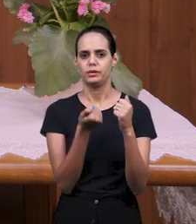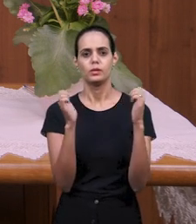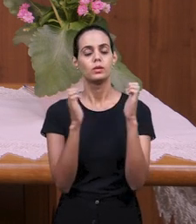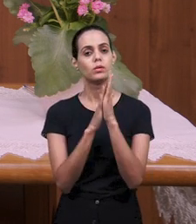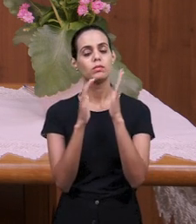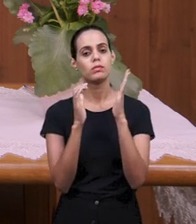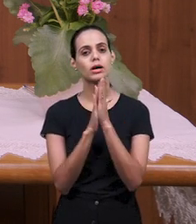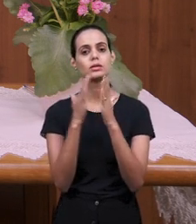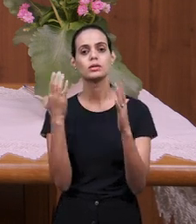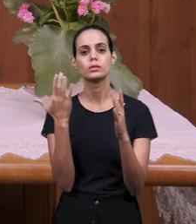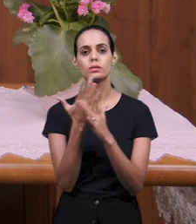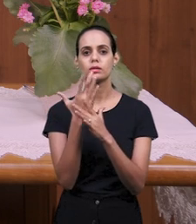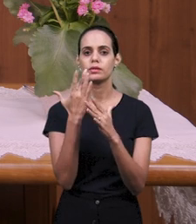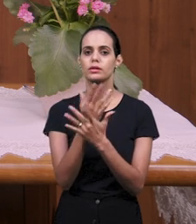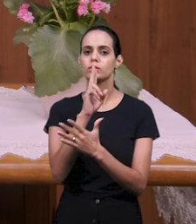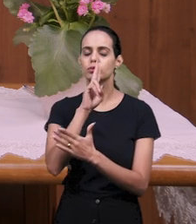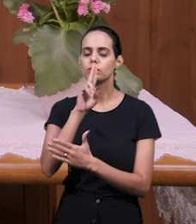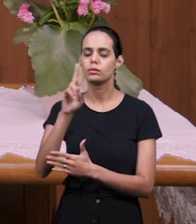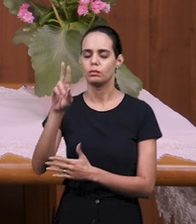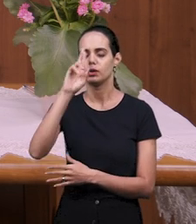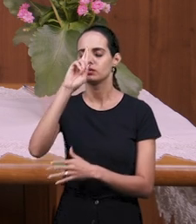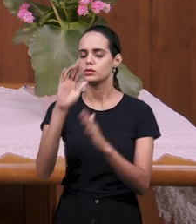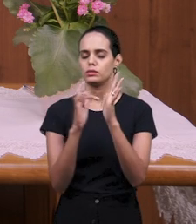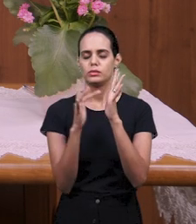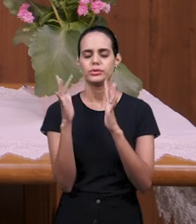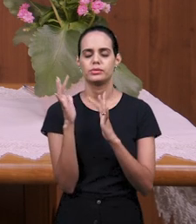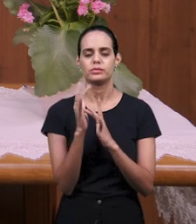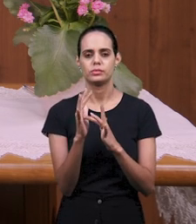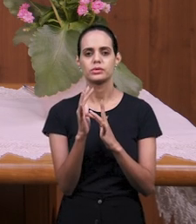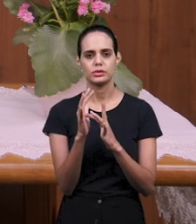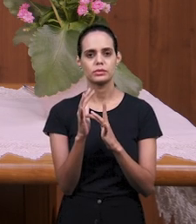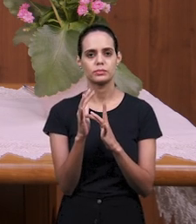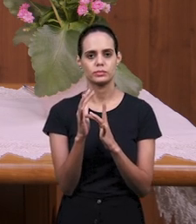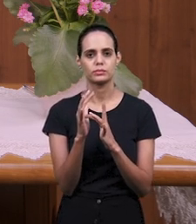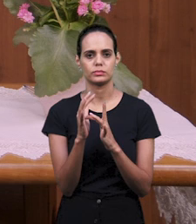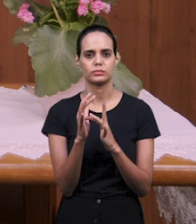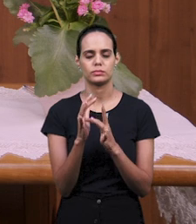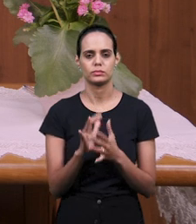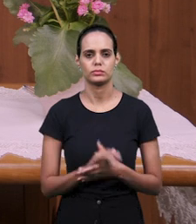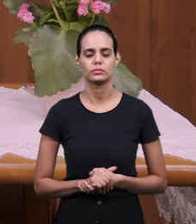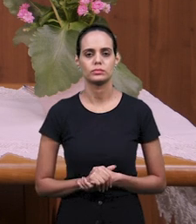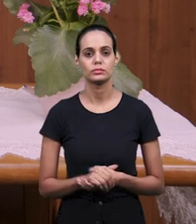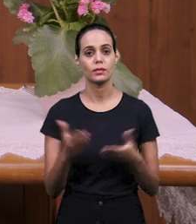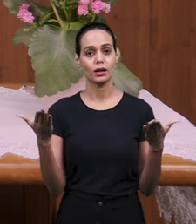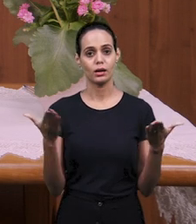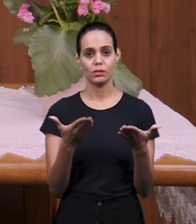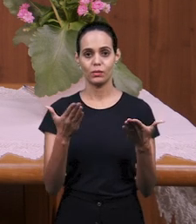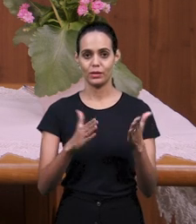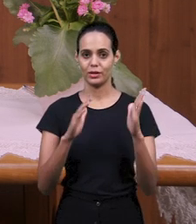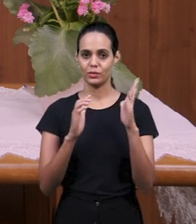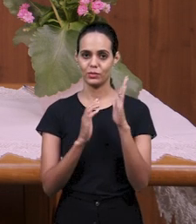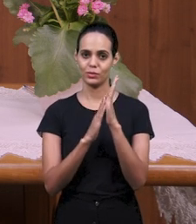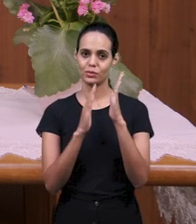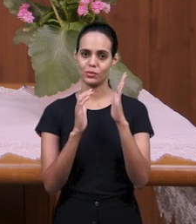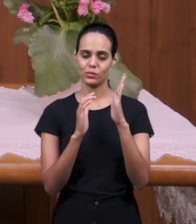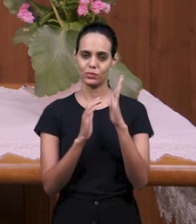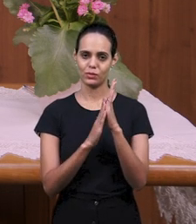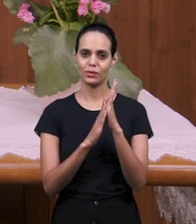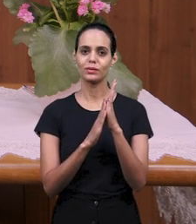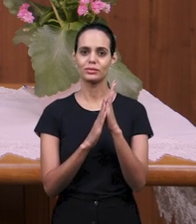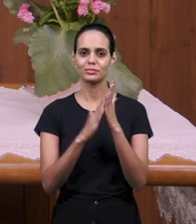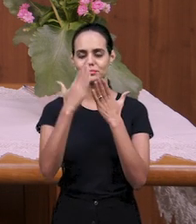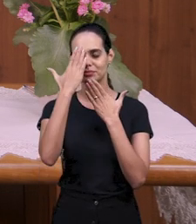Господне. И сейчас, возлюбленные, мы послушаем псалом прославления